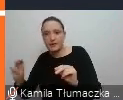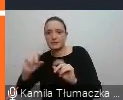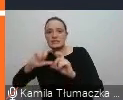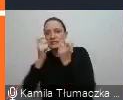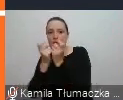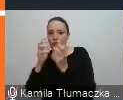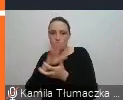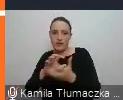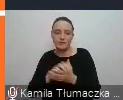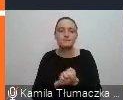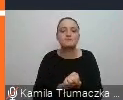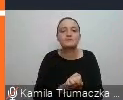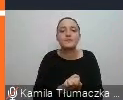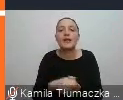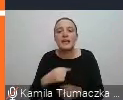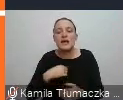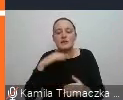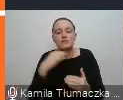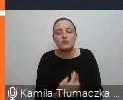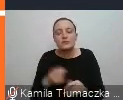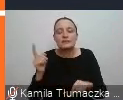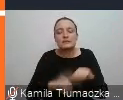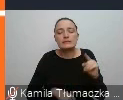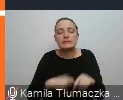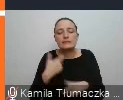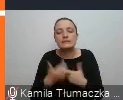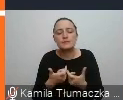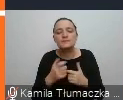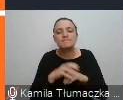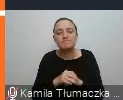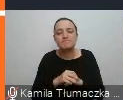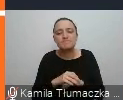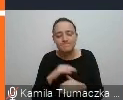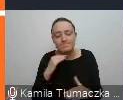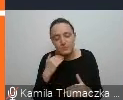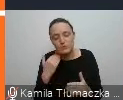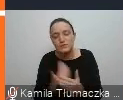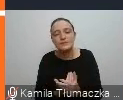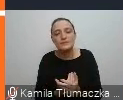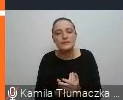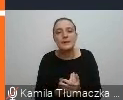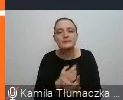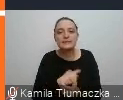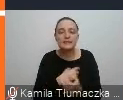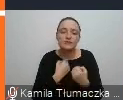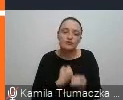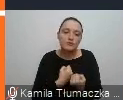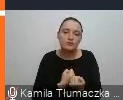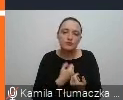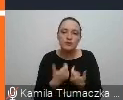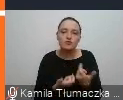i na koniec przyznam się, że zrobiłam coś złego. Przyznam, że zrobiłam to z ciężkim sercem, bo to było